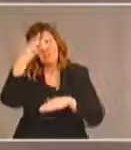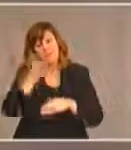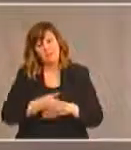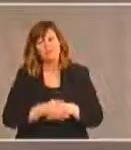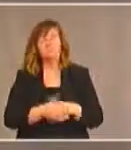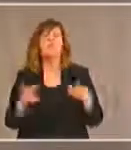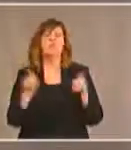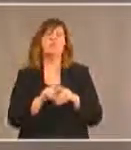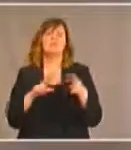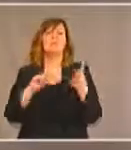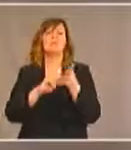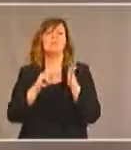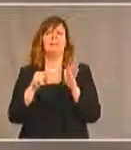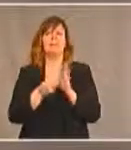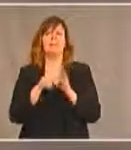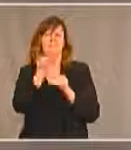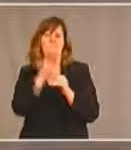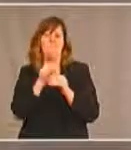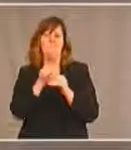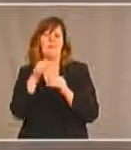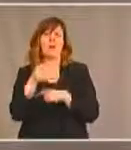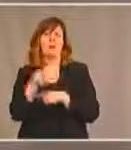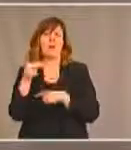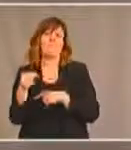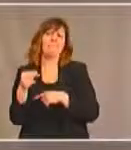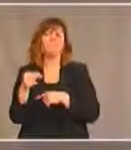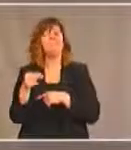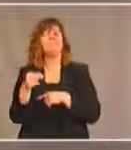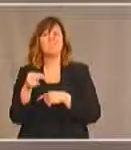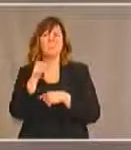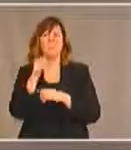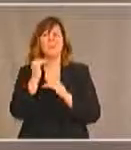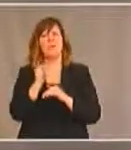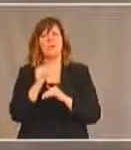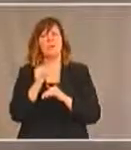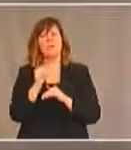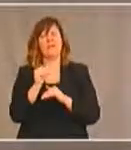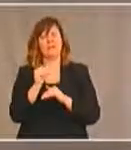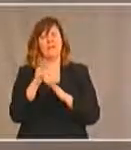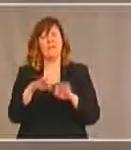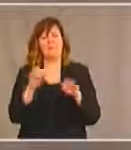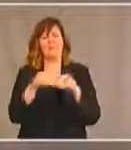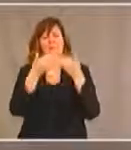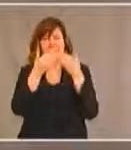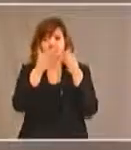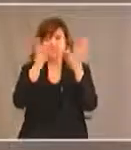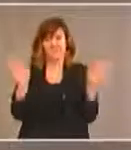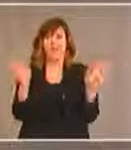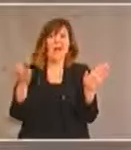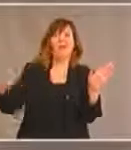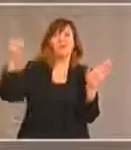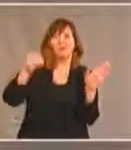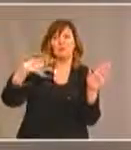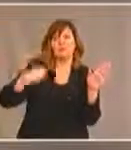la définition actuelle de handicap devrait être élargie pour tenir compte des troubles de santé mentale. Si nous voulons que les gens viennent travailler,